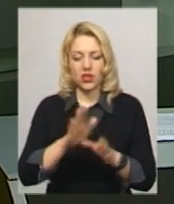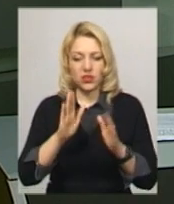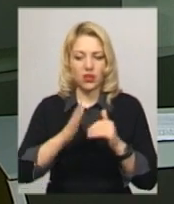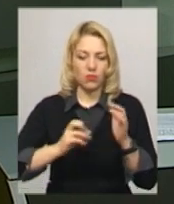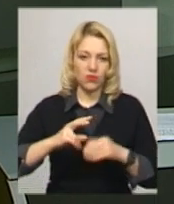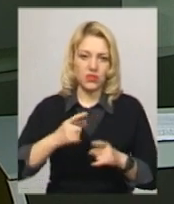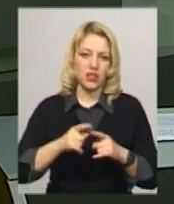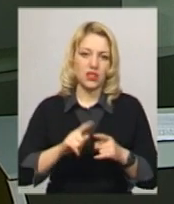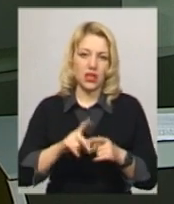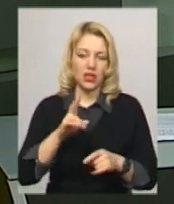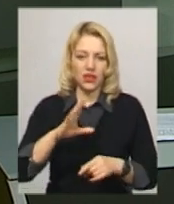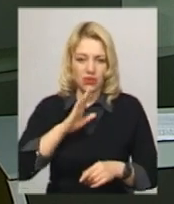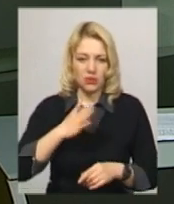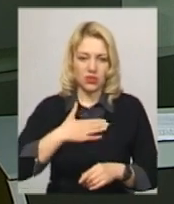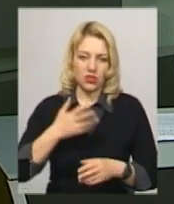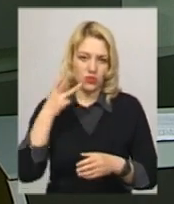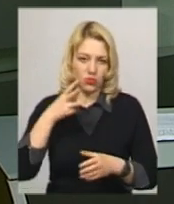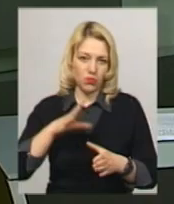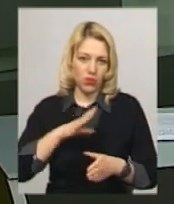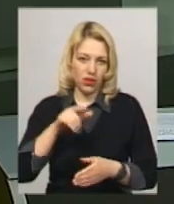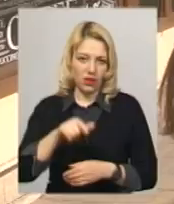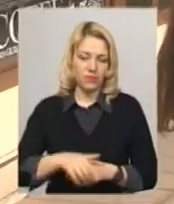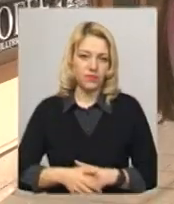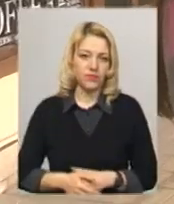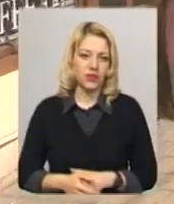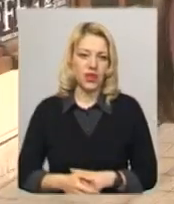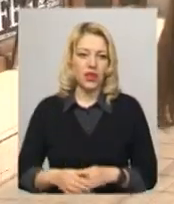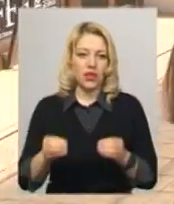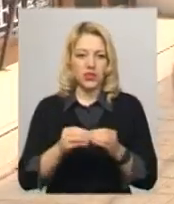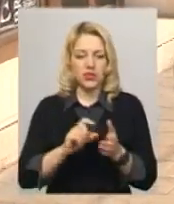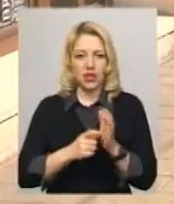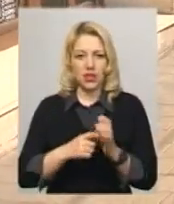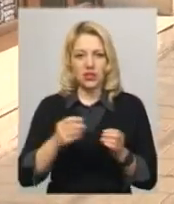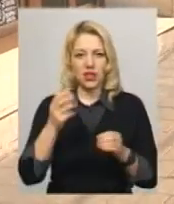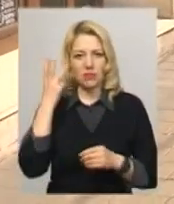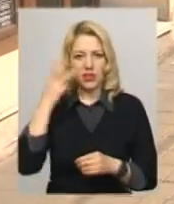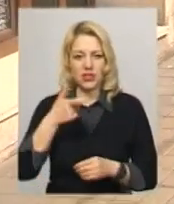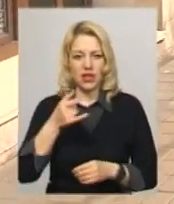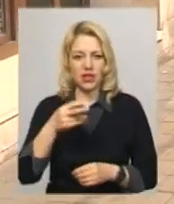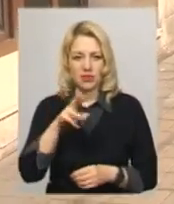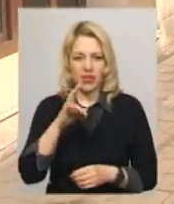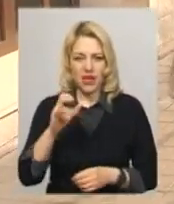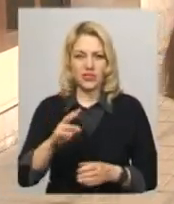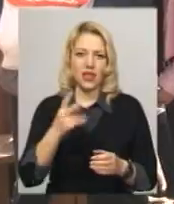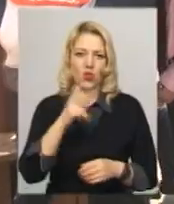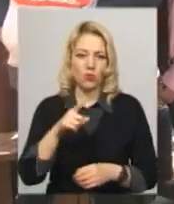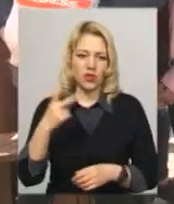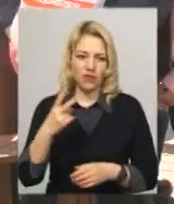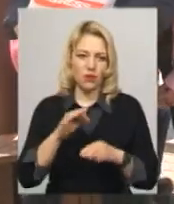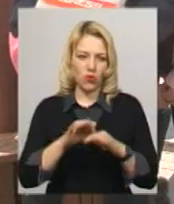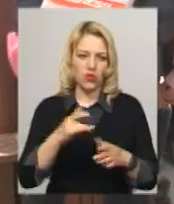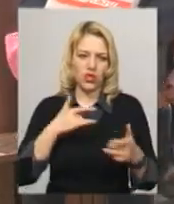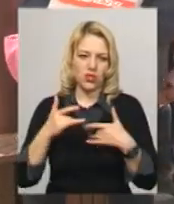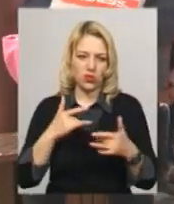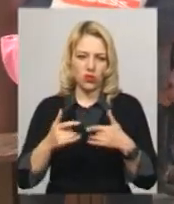міста. На одній із них побувала наша знімальна група. Десятикласниця Хмельницької гімназії номер два Валерія Буняк сьогодні проводить